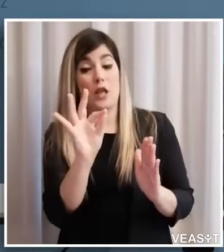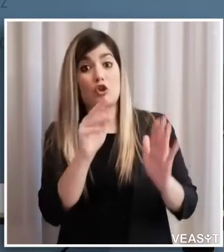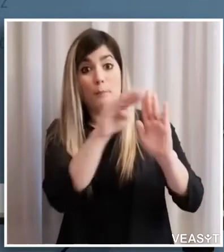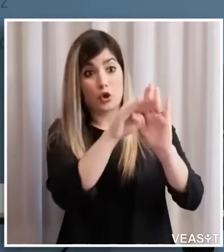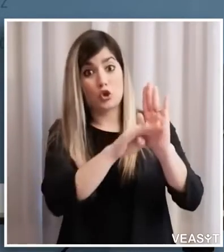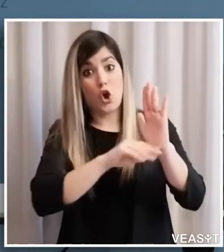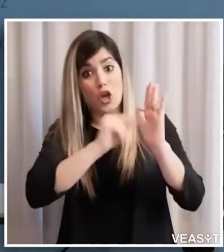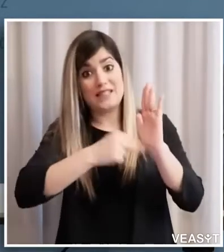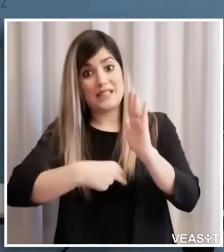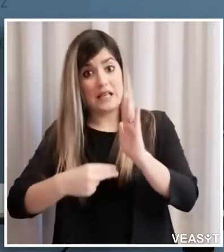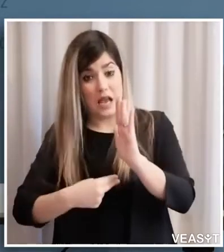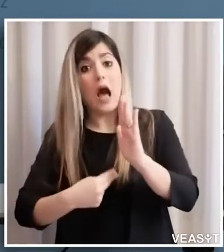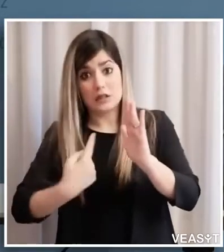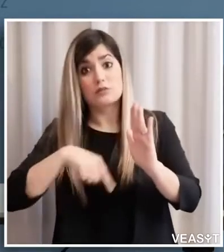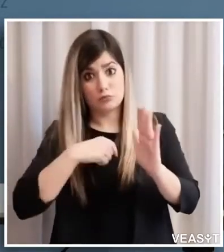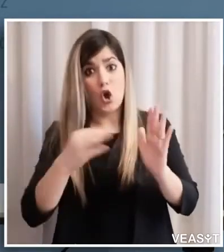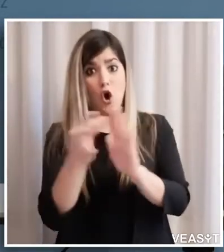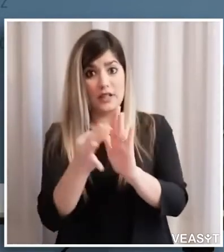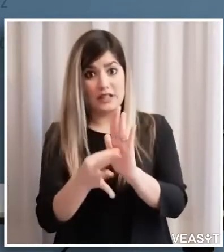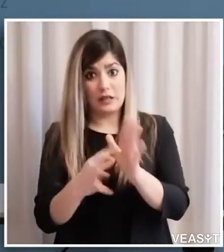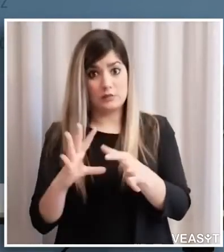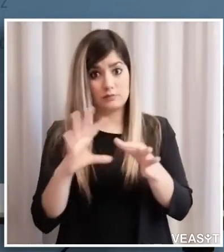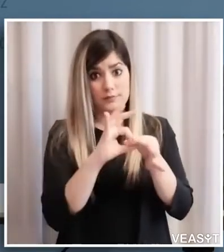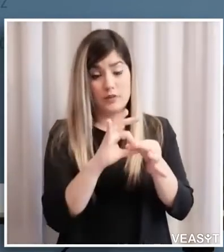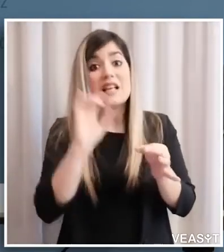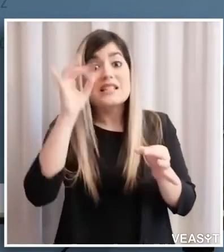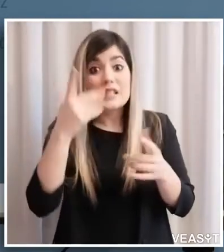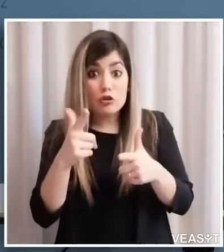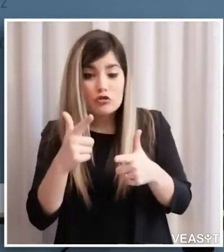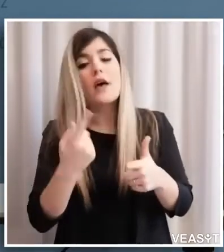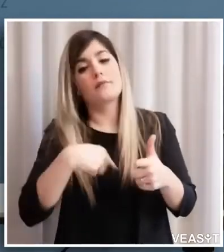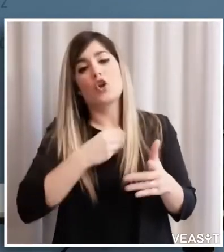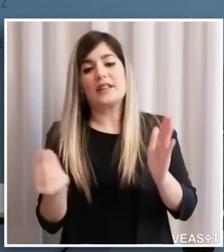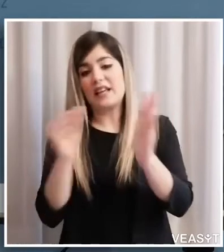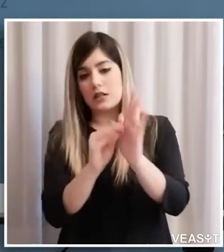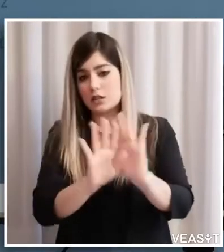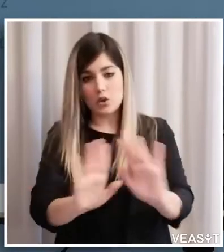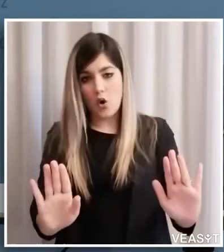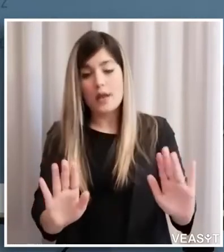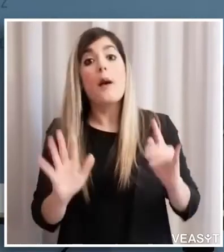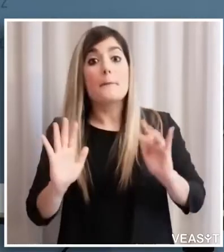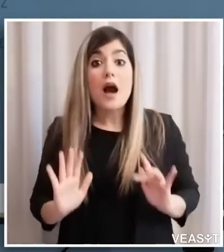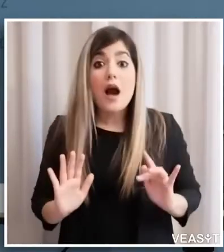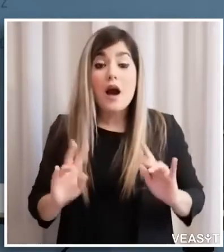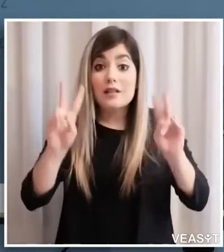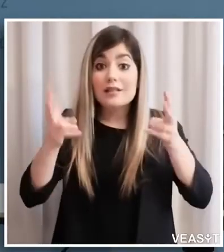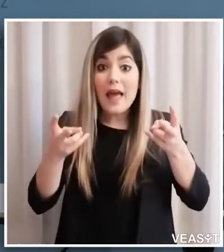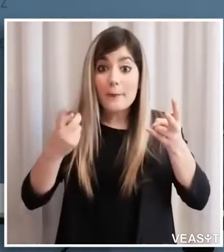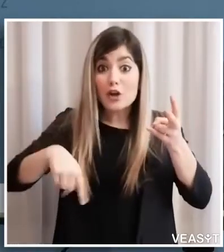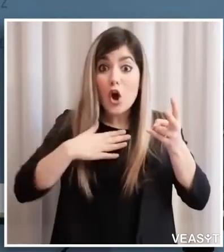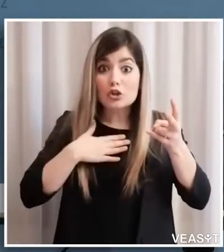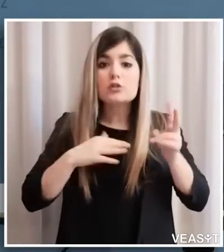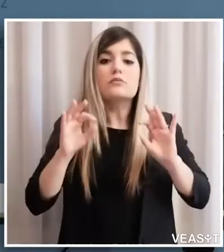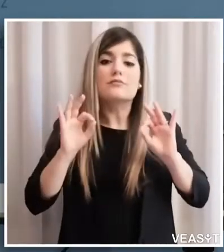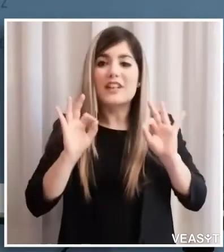necessario se faremo assolutamente l'integrazione però questo era proprio il tema di fare riferimento a questo e di indicare anche questo